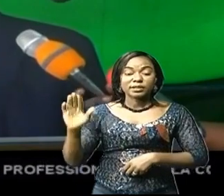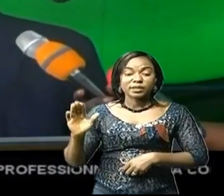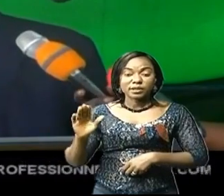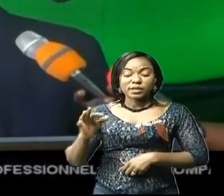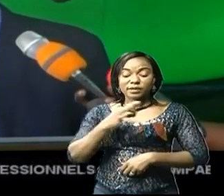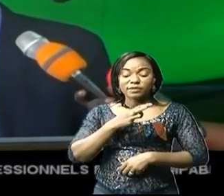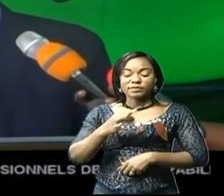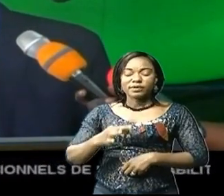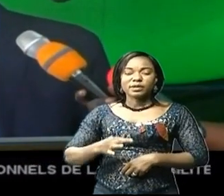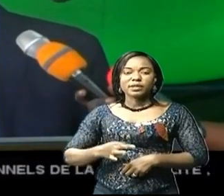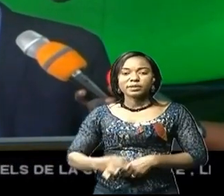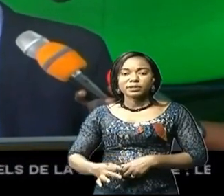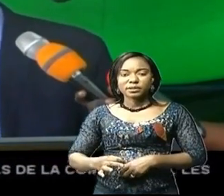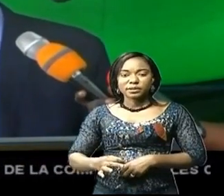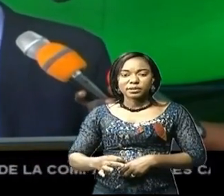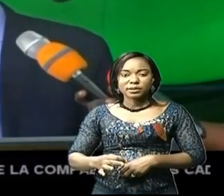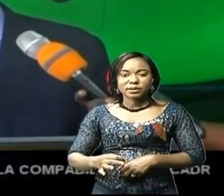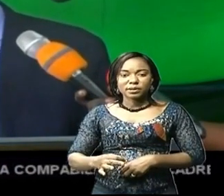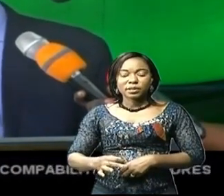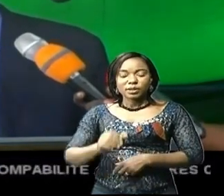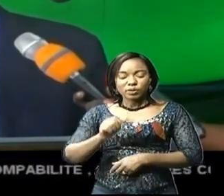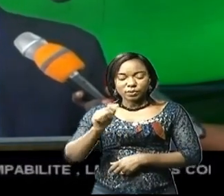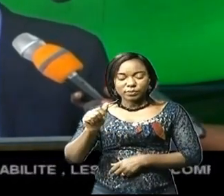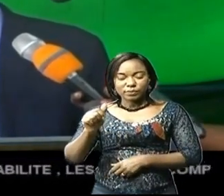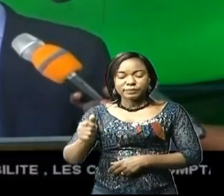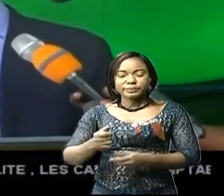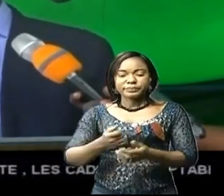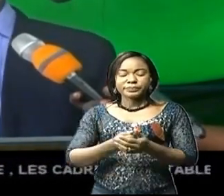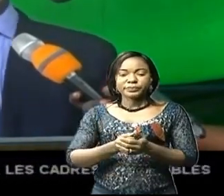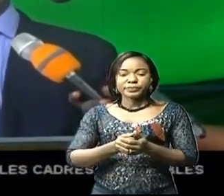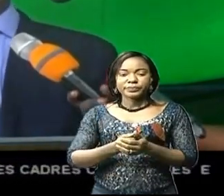Antoine Tshisekedi-Chilombo.